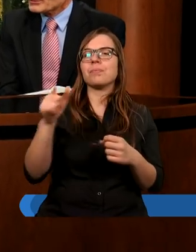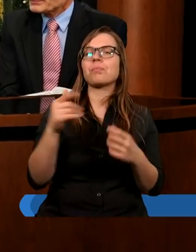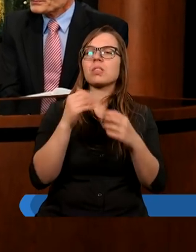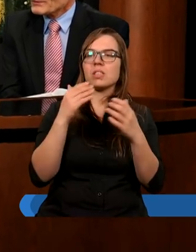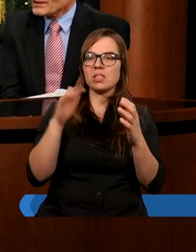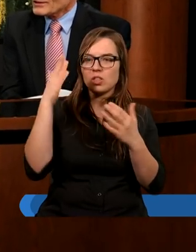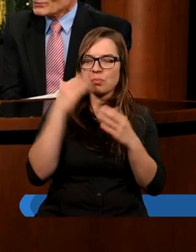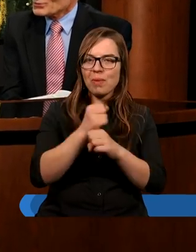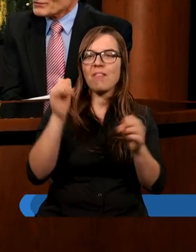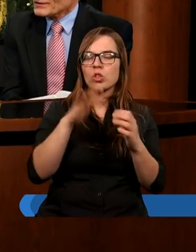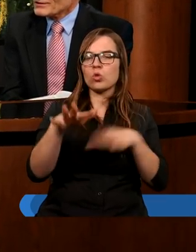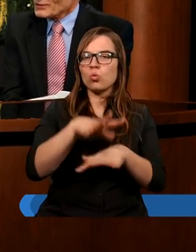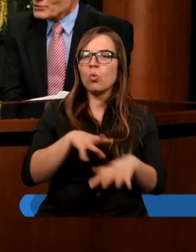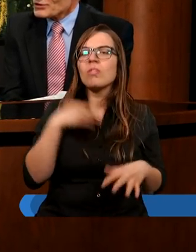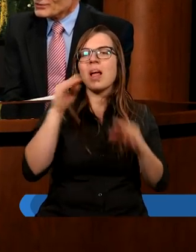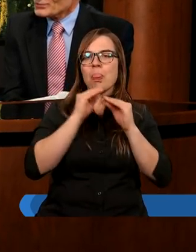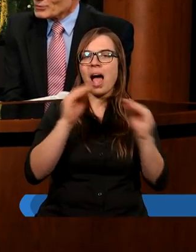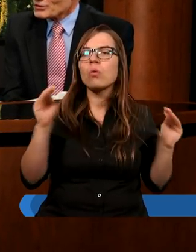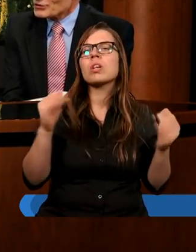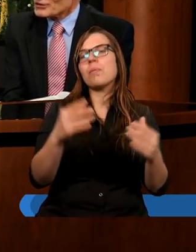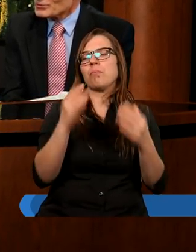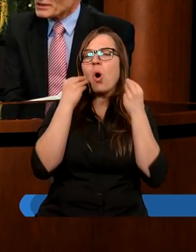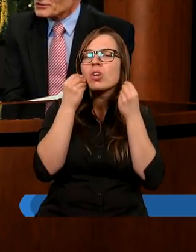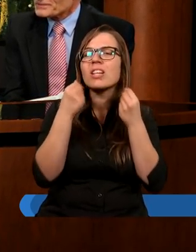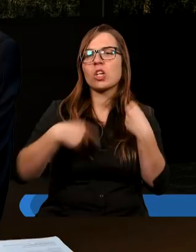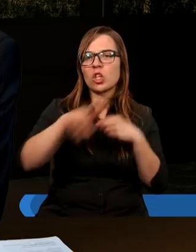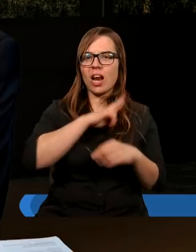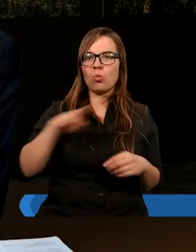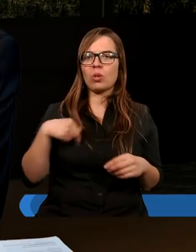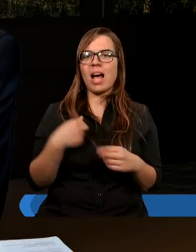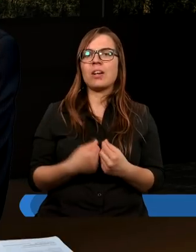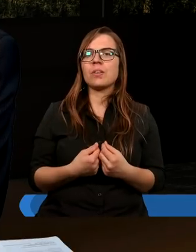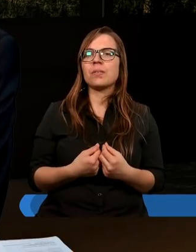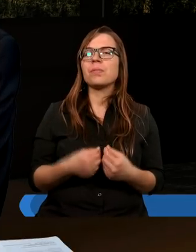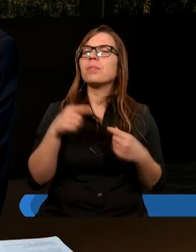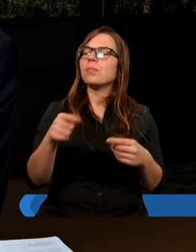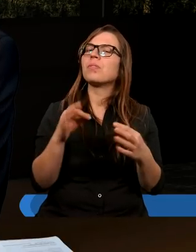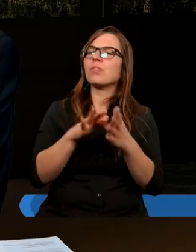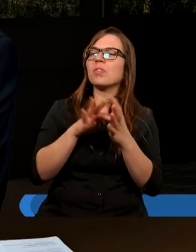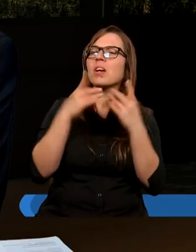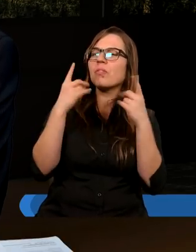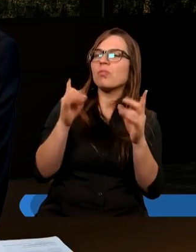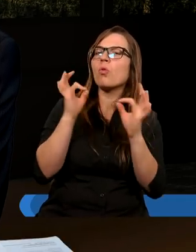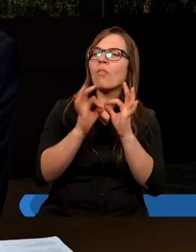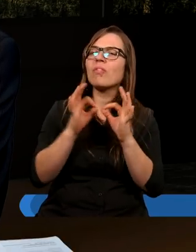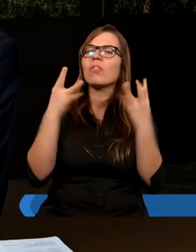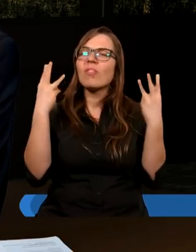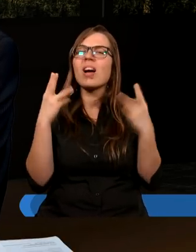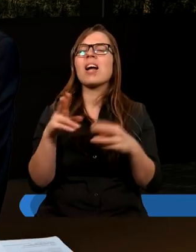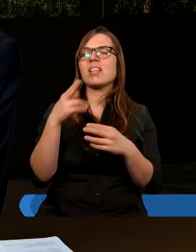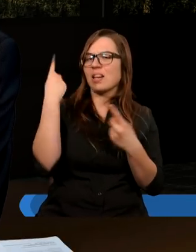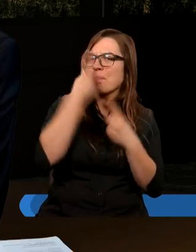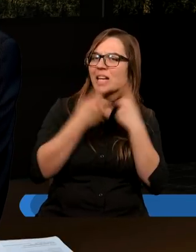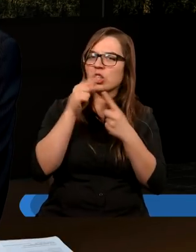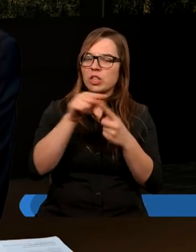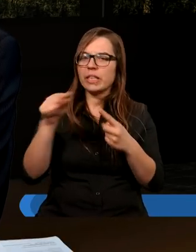Zbawicielu, Duchu Święty, Nauczycielu i Pocieszycielu nasz, zwróciłeś naszą uwagę dzisiaj na kilka